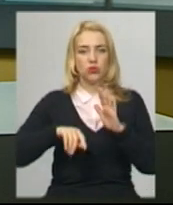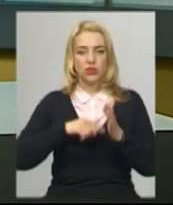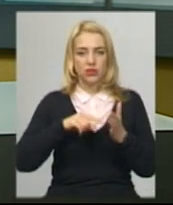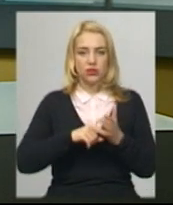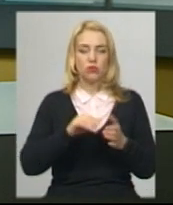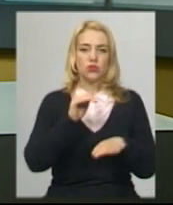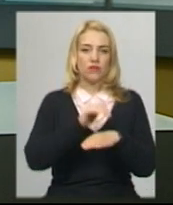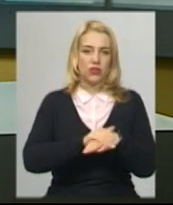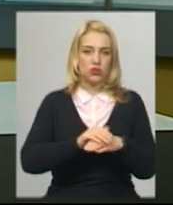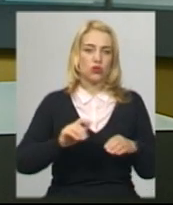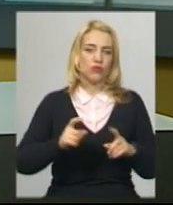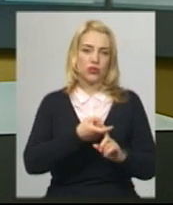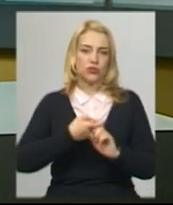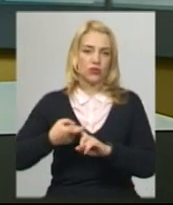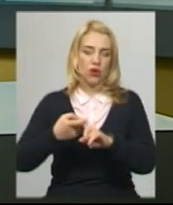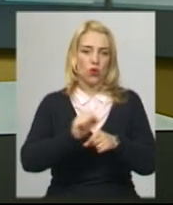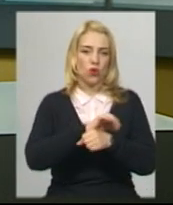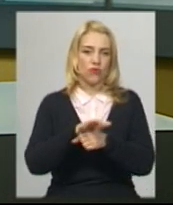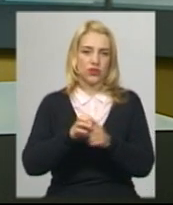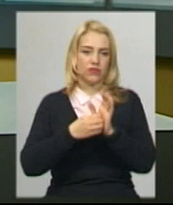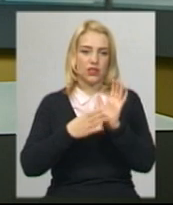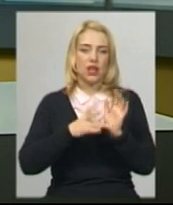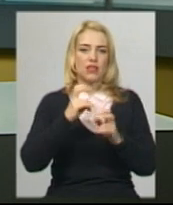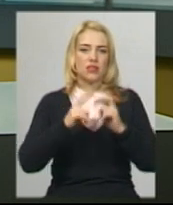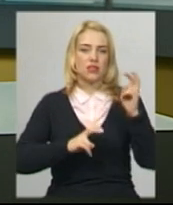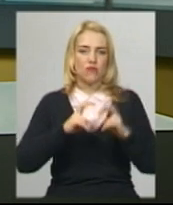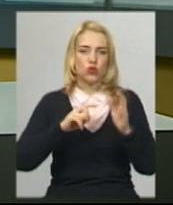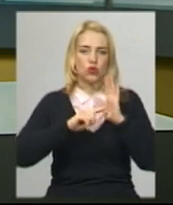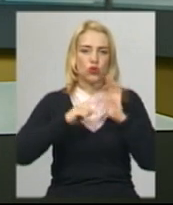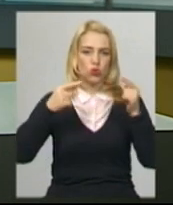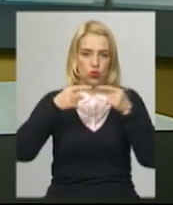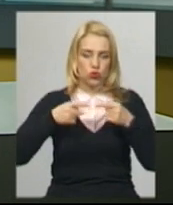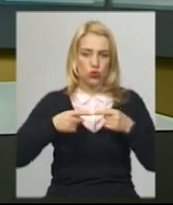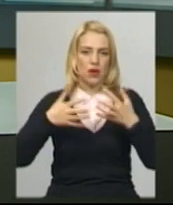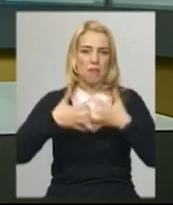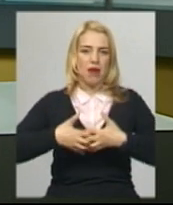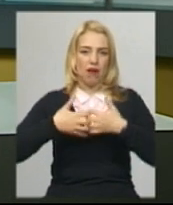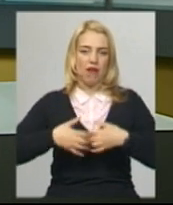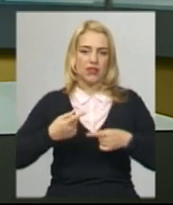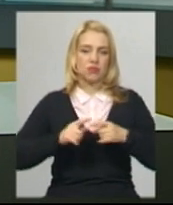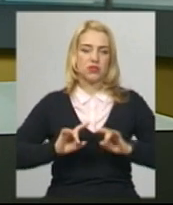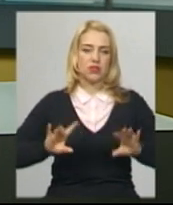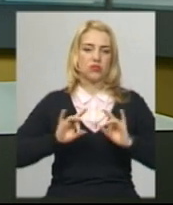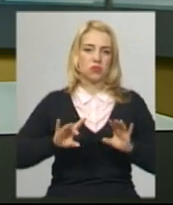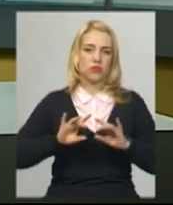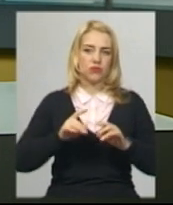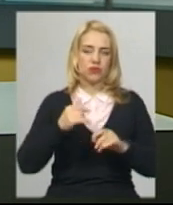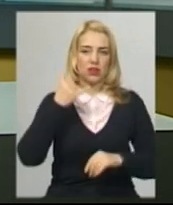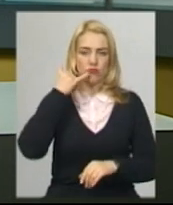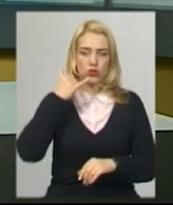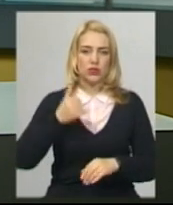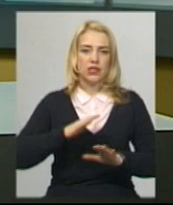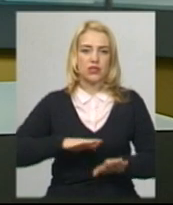зафіксовано спалах ковід-19 на заводі точної механіки. Про це кореспонденту Суспільного у телефонній розмові розповів